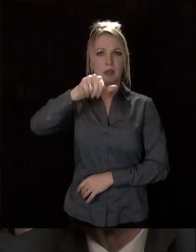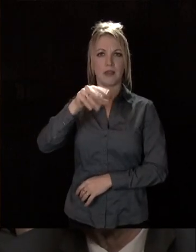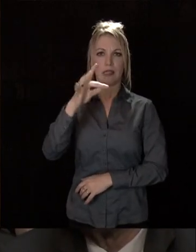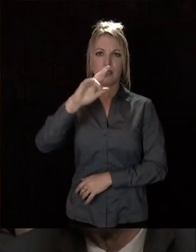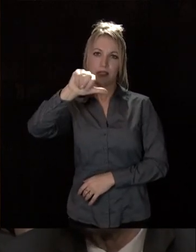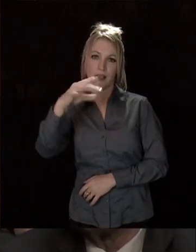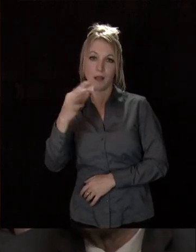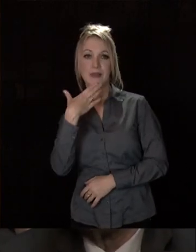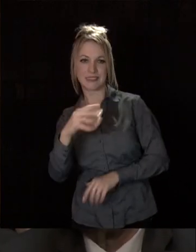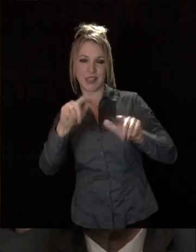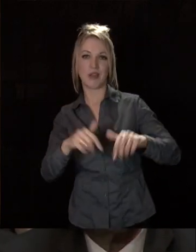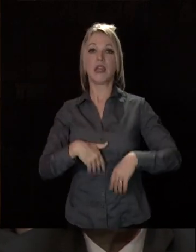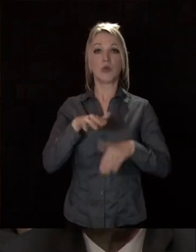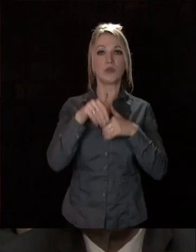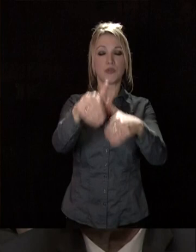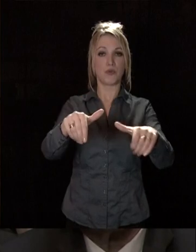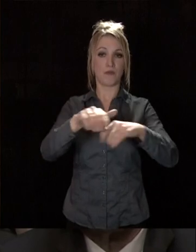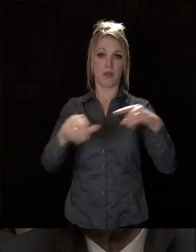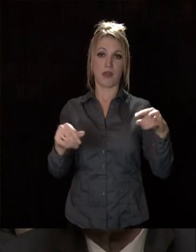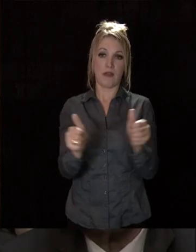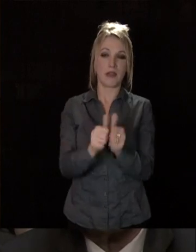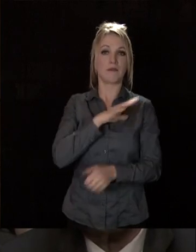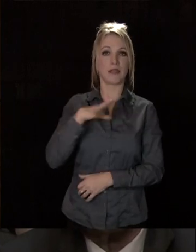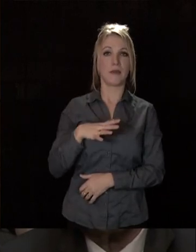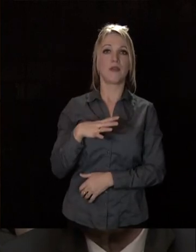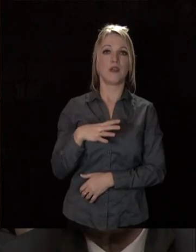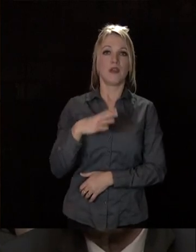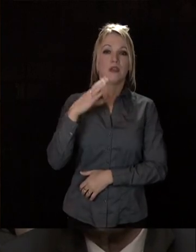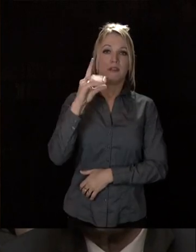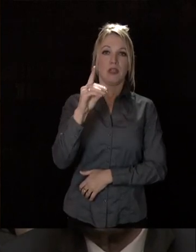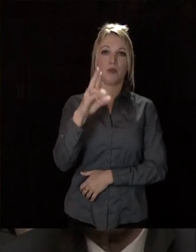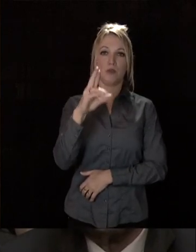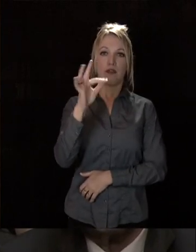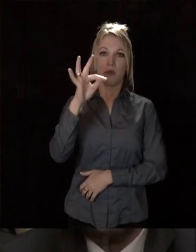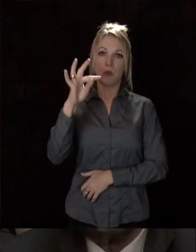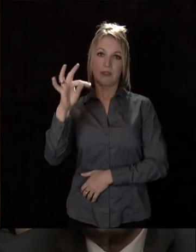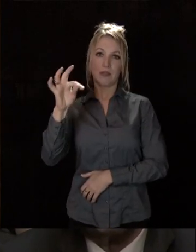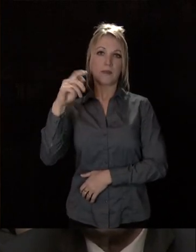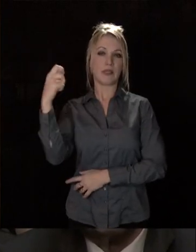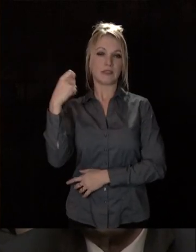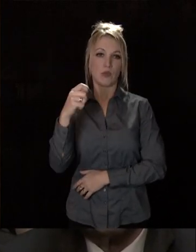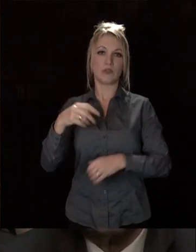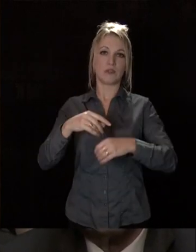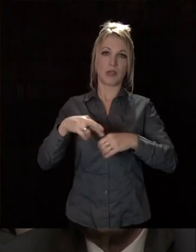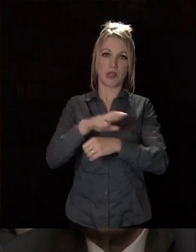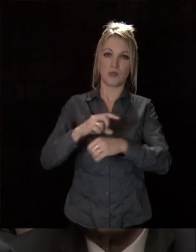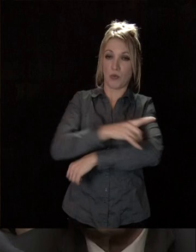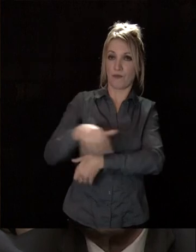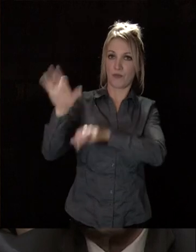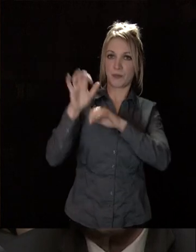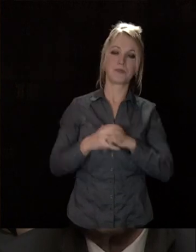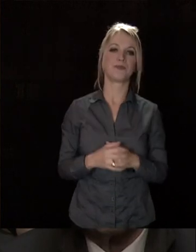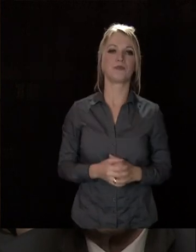salue, et nous continuerons à le faire avec Marie-Guide Dufay, présidente de la grande région Bourgogne-Franche-Comté. Car oui, nous avons à